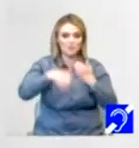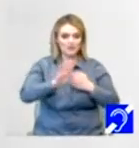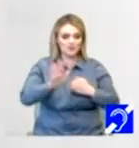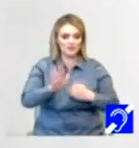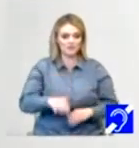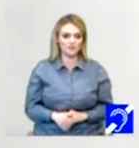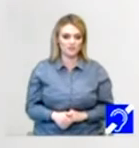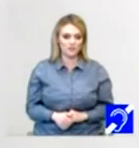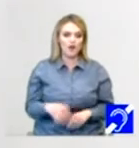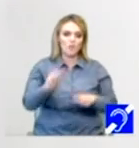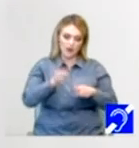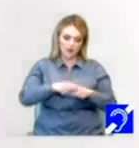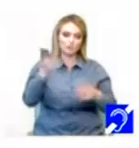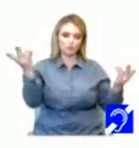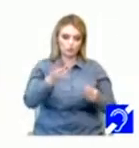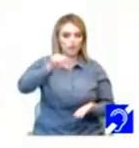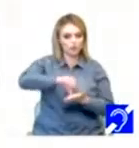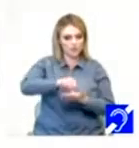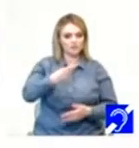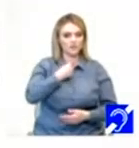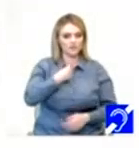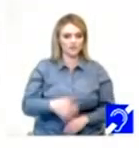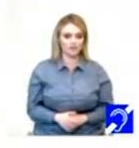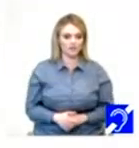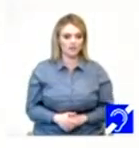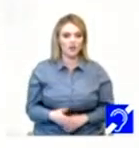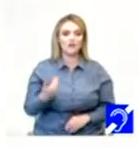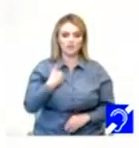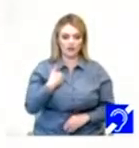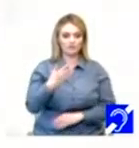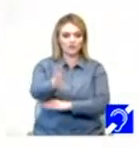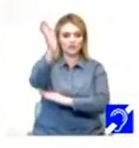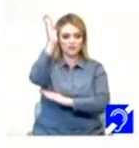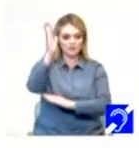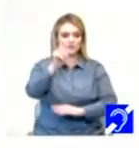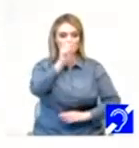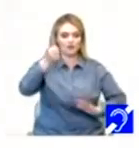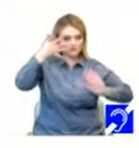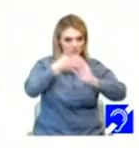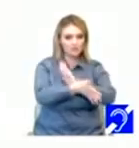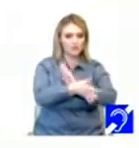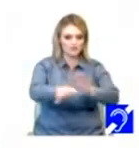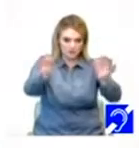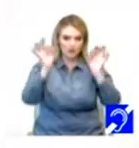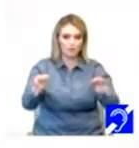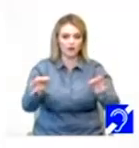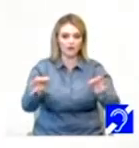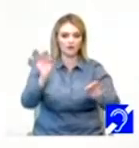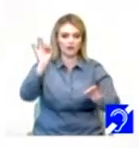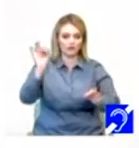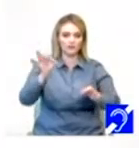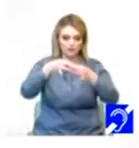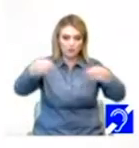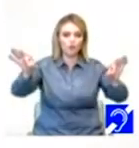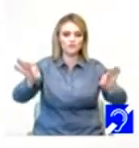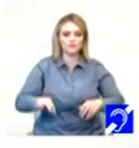De aceea mergem la vot. Eu optez pentru transparență, dreptate și